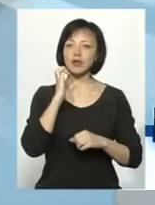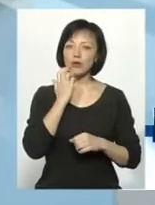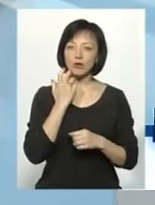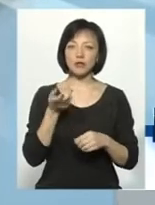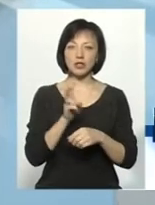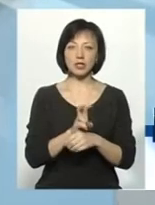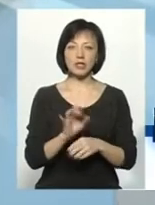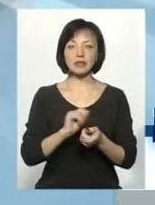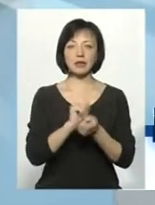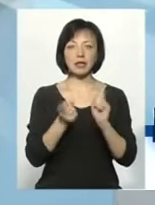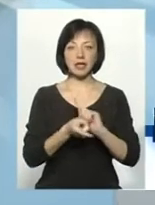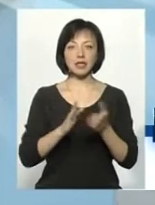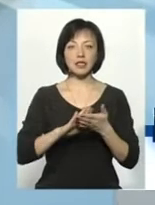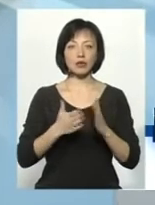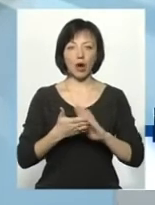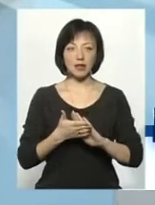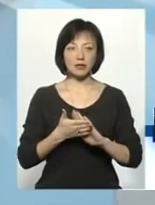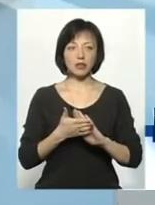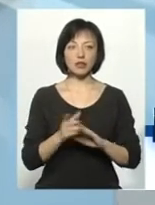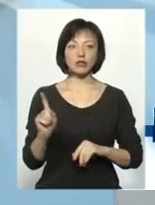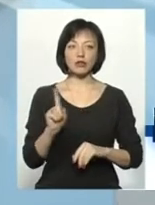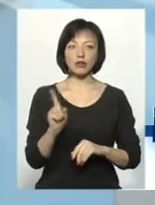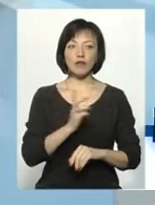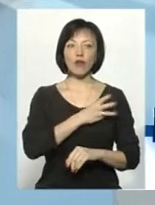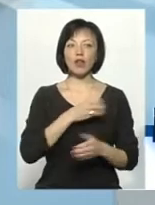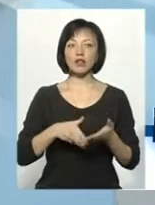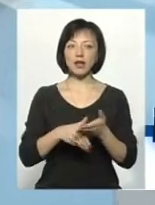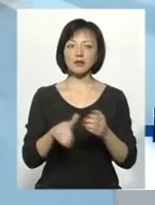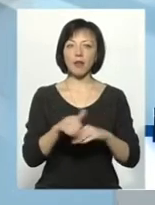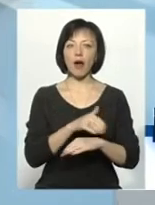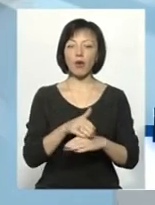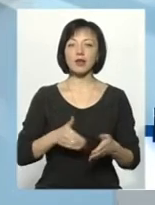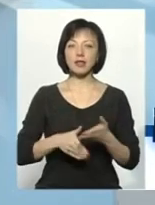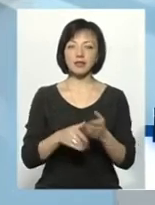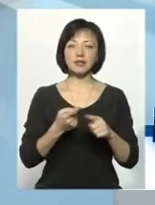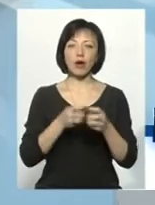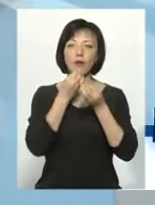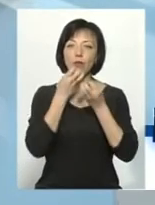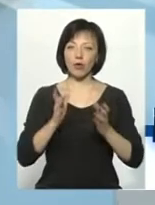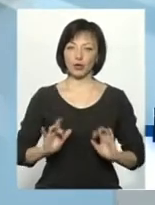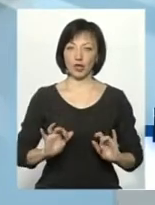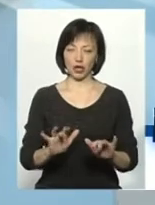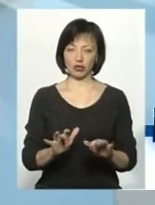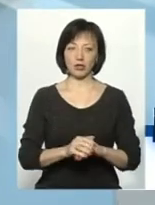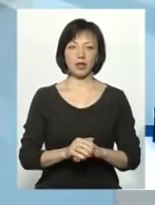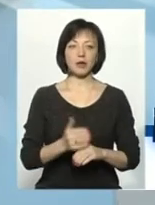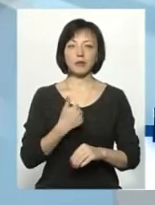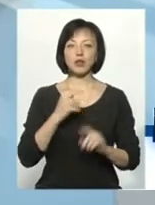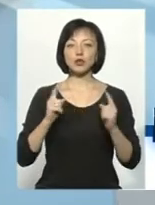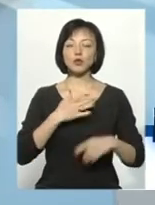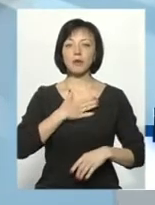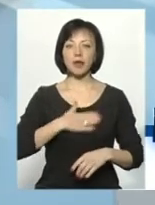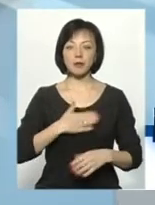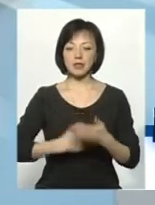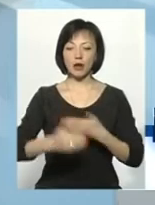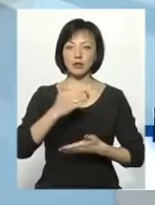що ми прийшли змінити ситуацію, що волонтерство і благодійність – це благородні речі. Мені дуже приємно, що